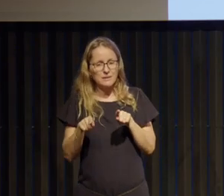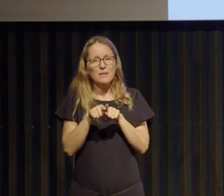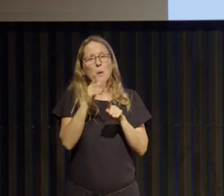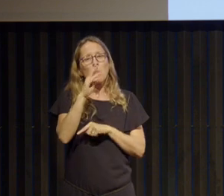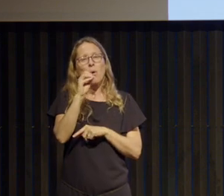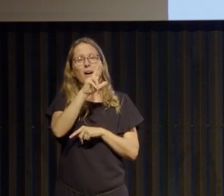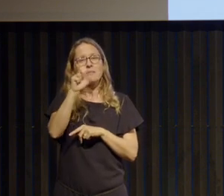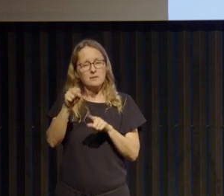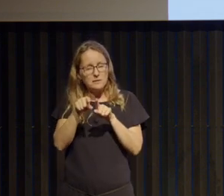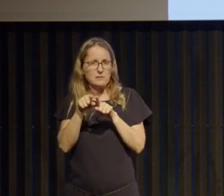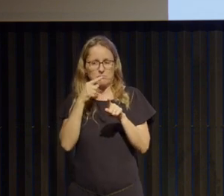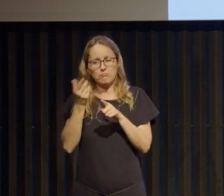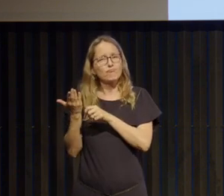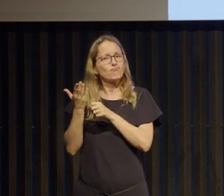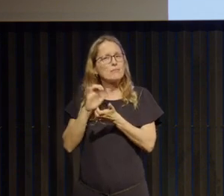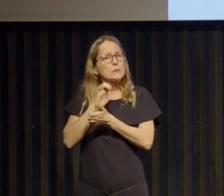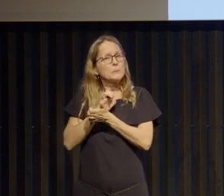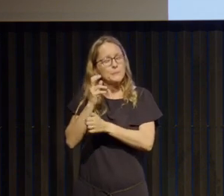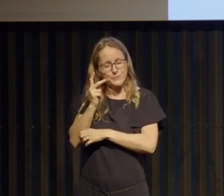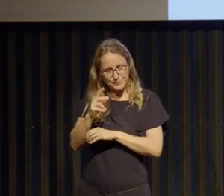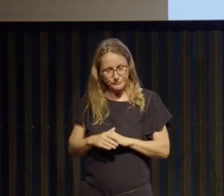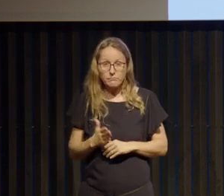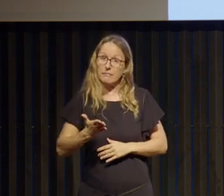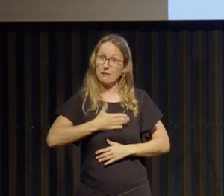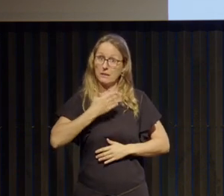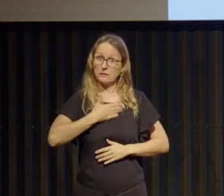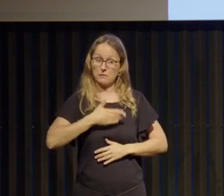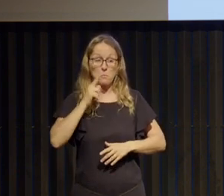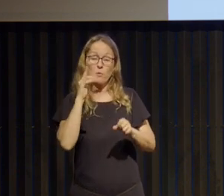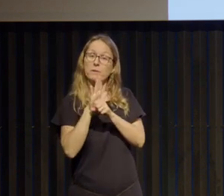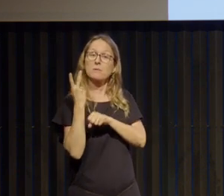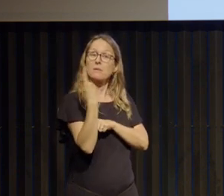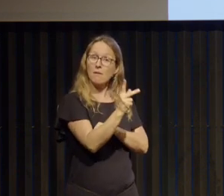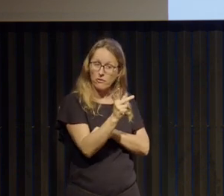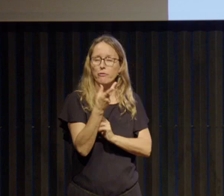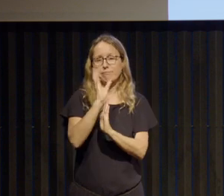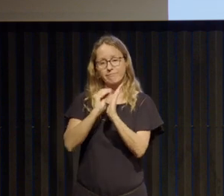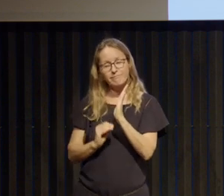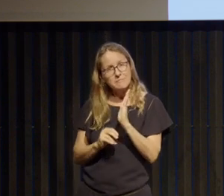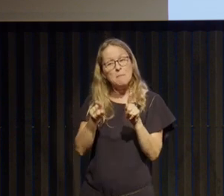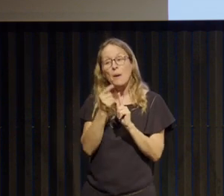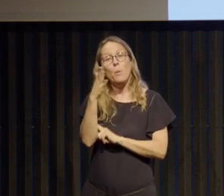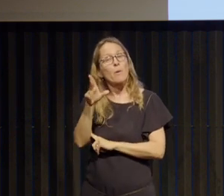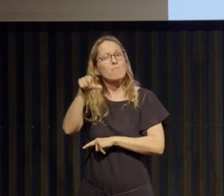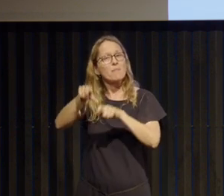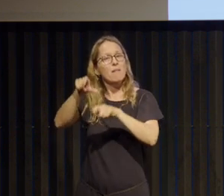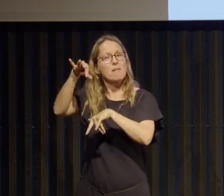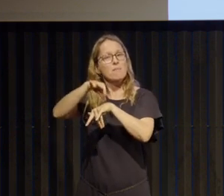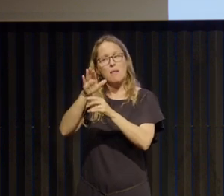tout à fait originale puisqu'il est à la fois un témoignage, le vôtre, mais également celui d'autres malades.